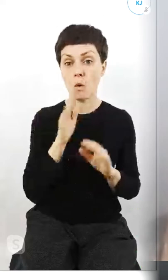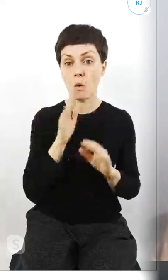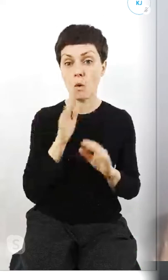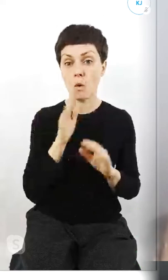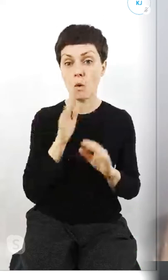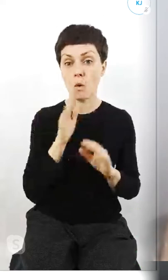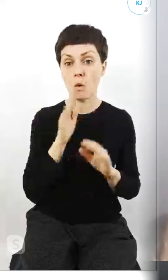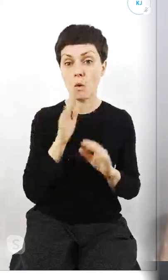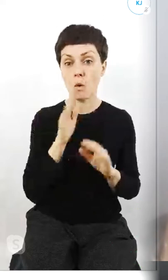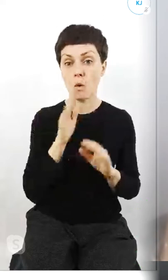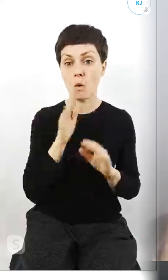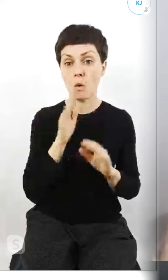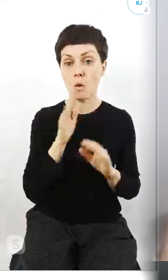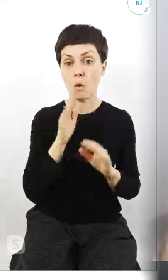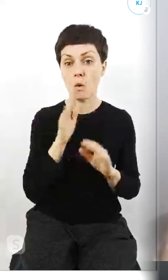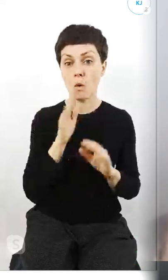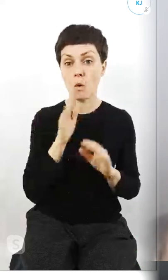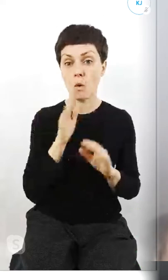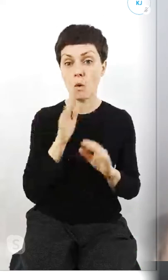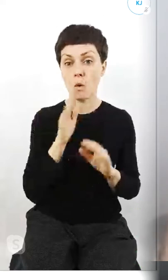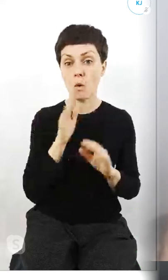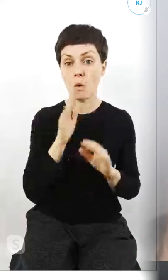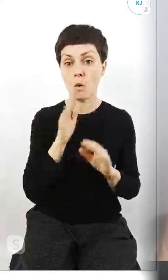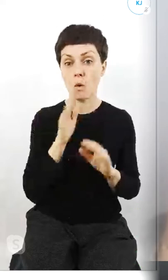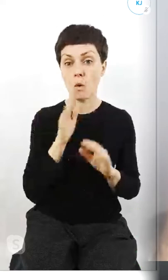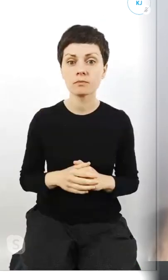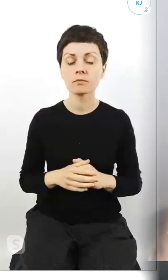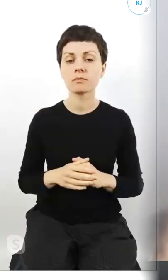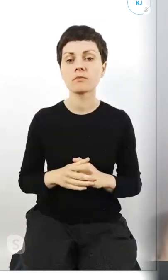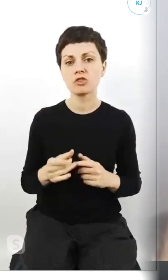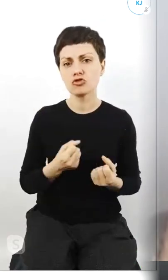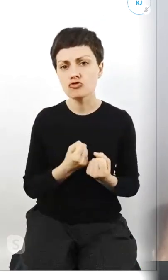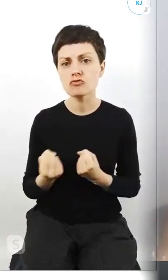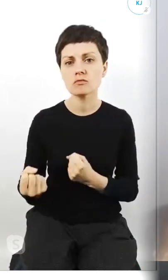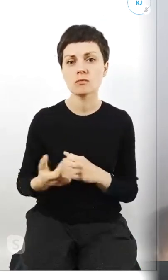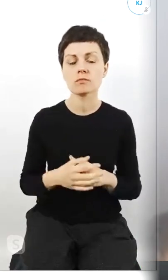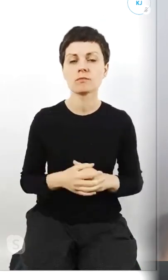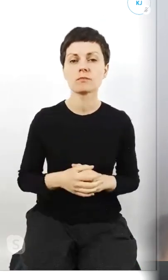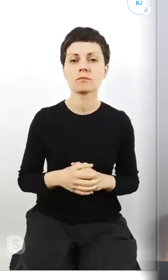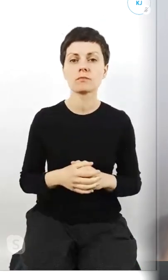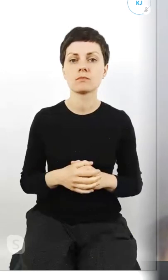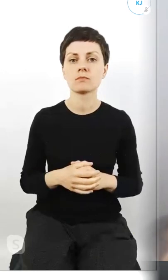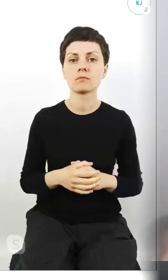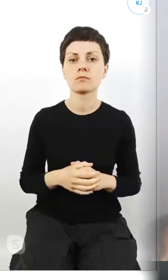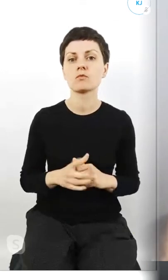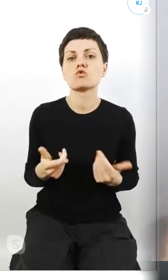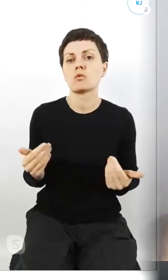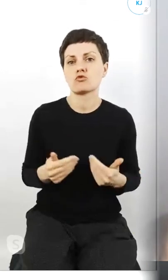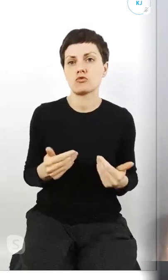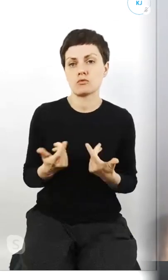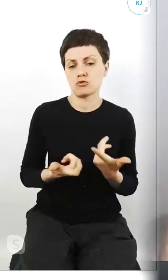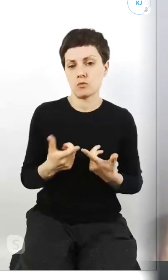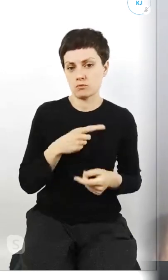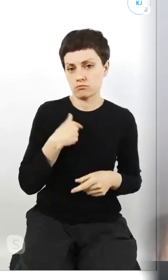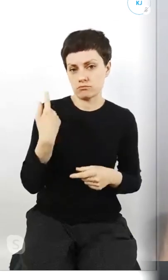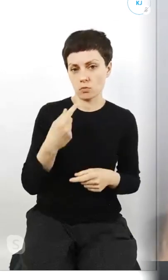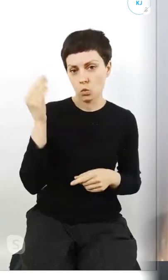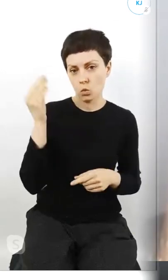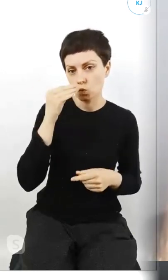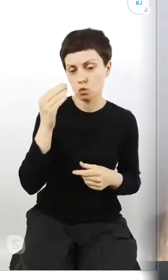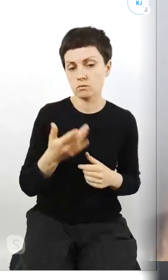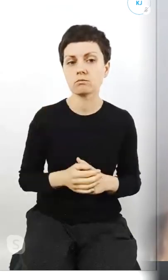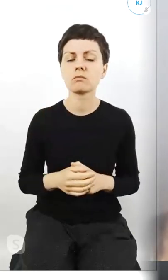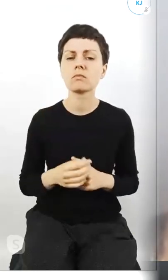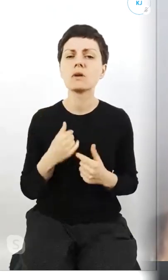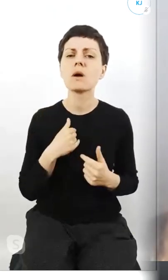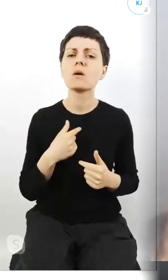póki sytuacja się nie zmieni, to jakoś się trzymać, no bo co mogliśmy w sumie zrobić jako uczniowie. I powiem